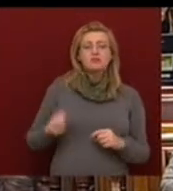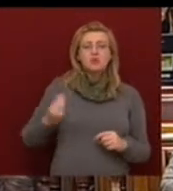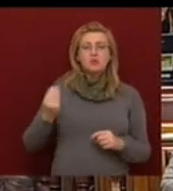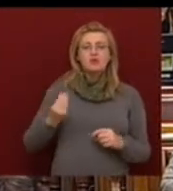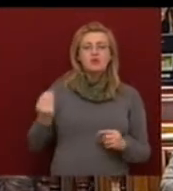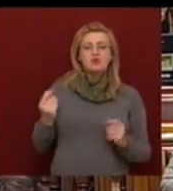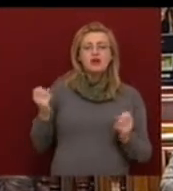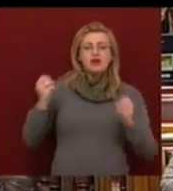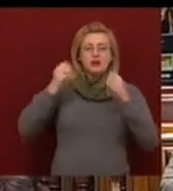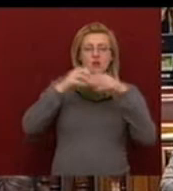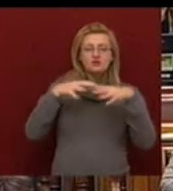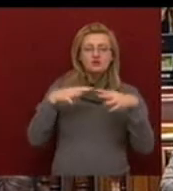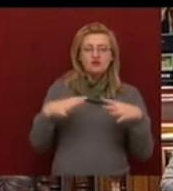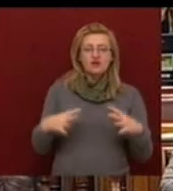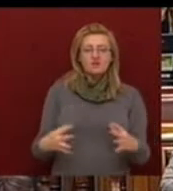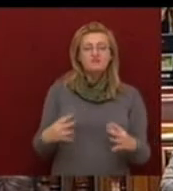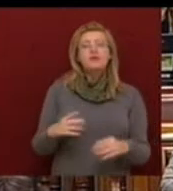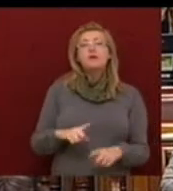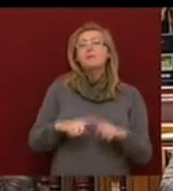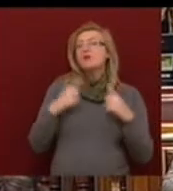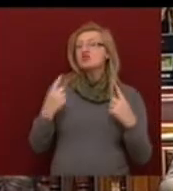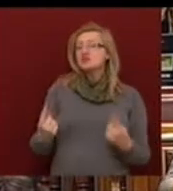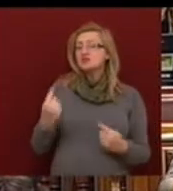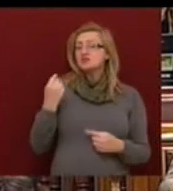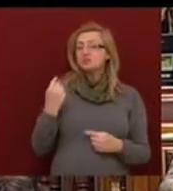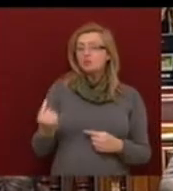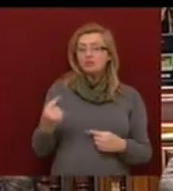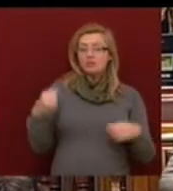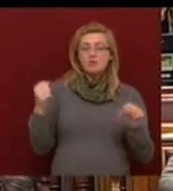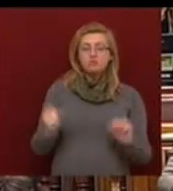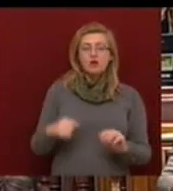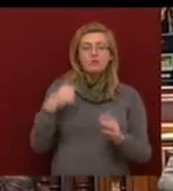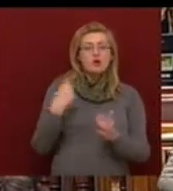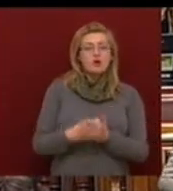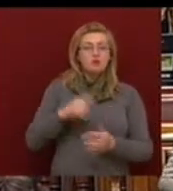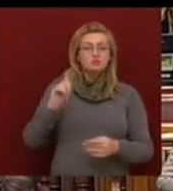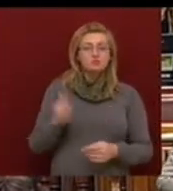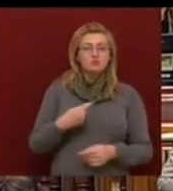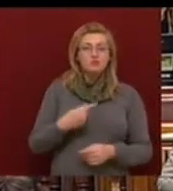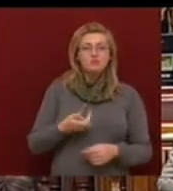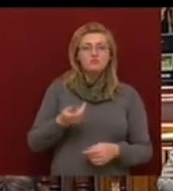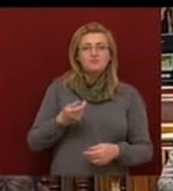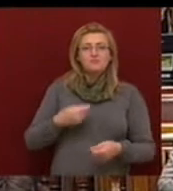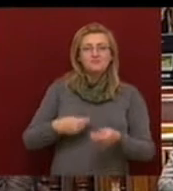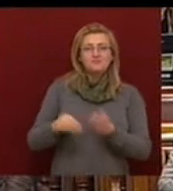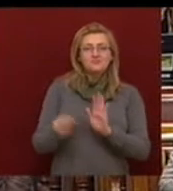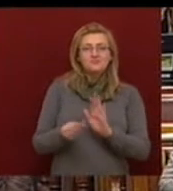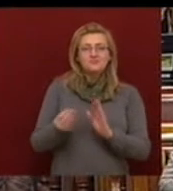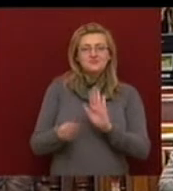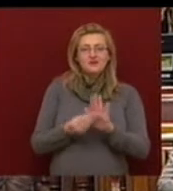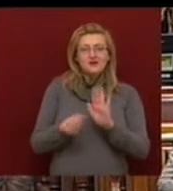leöntve. Másrészt önök a bankokat megadóztatták a spekulációs tőkemozgások helyett.